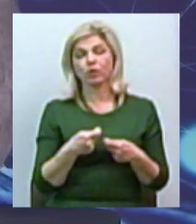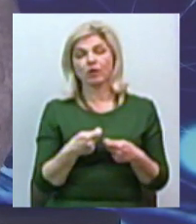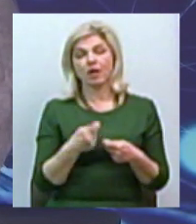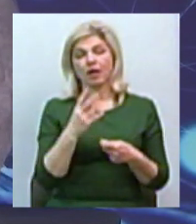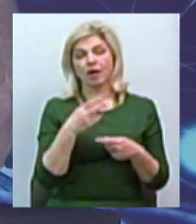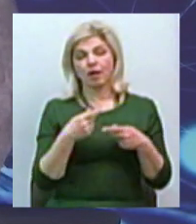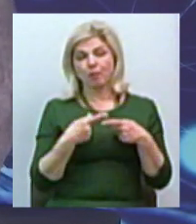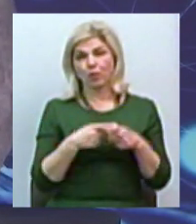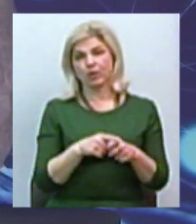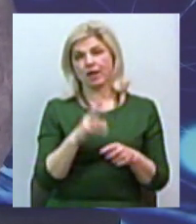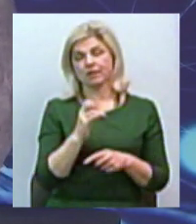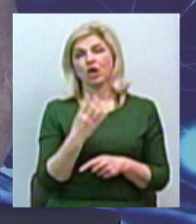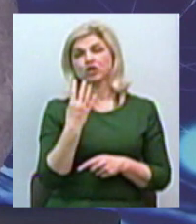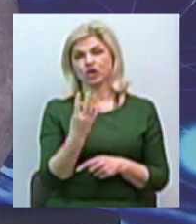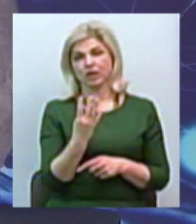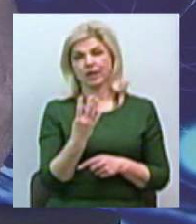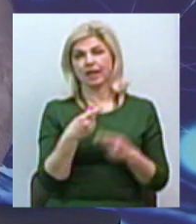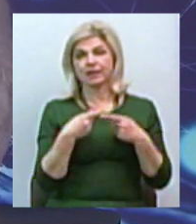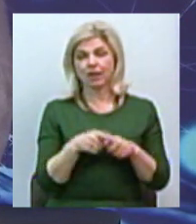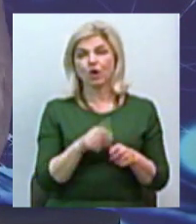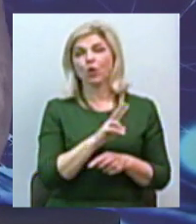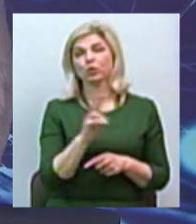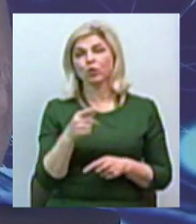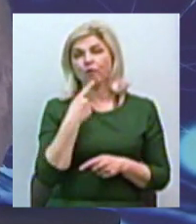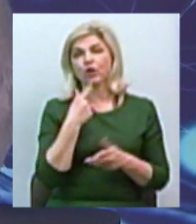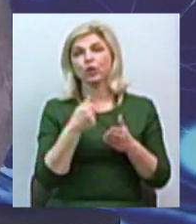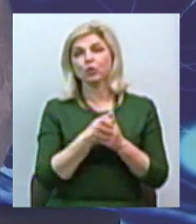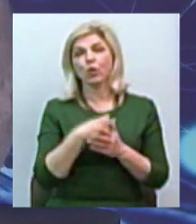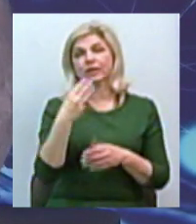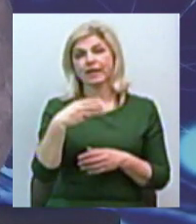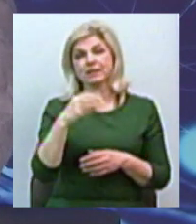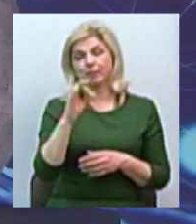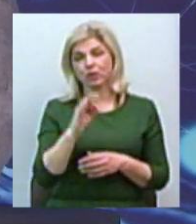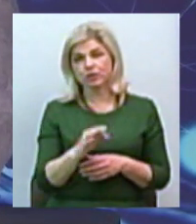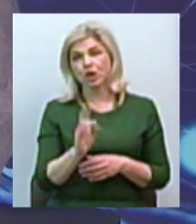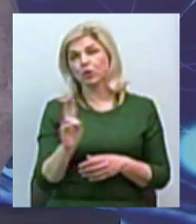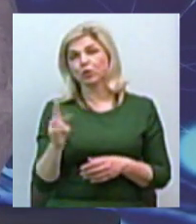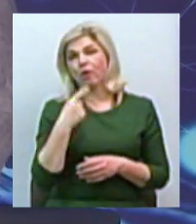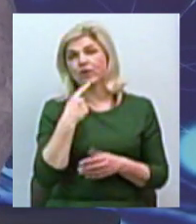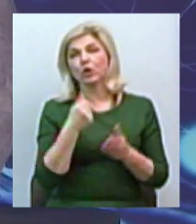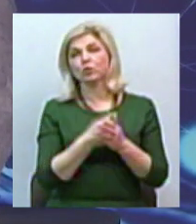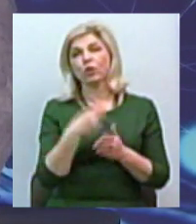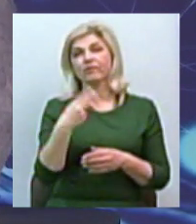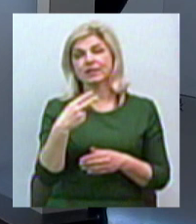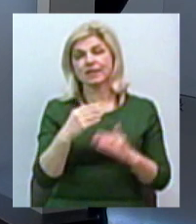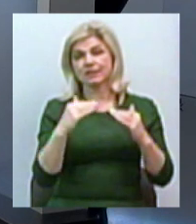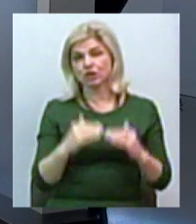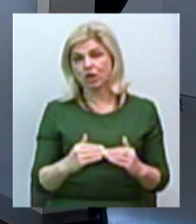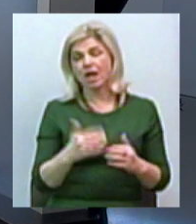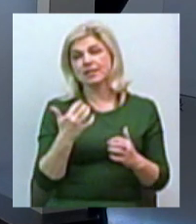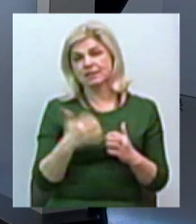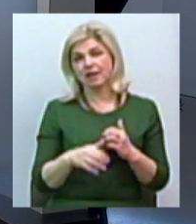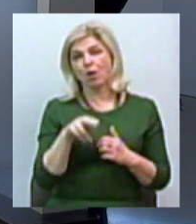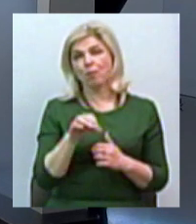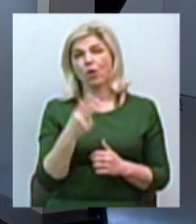чотирьох діляться. Хтось каже, що хтось до 30%, хтось до 20% знижається, але в середньому десь по